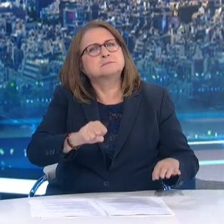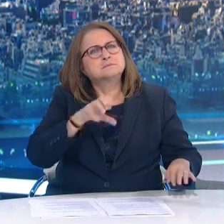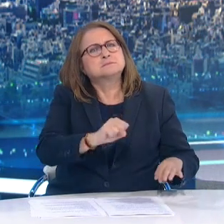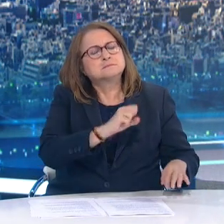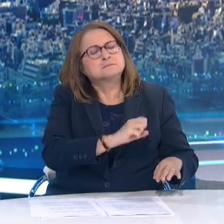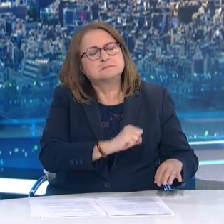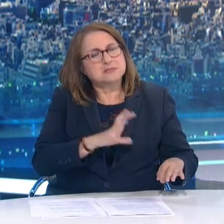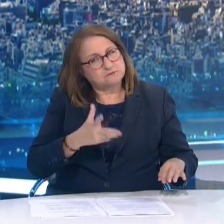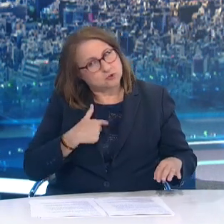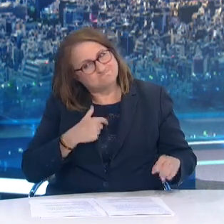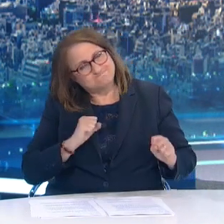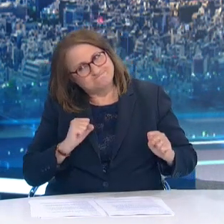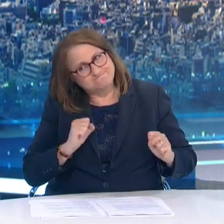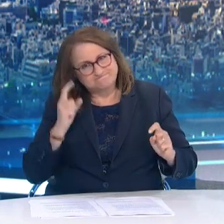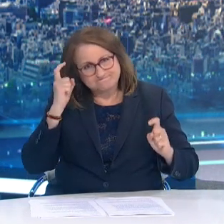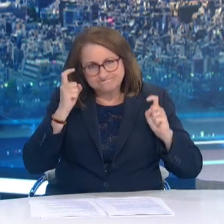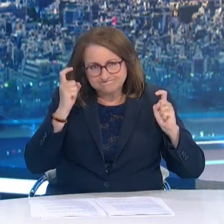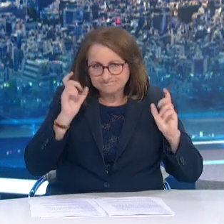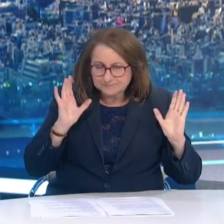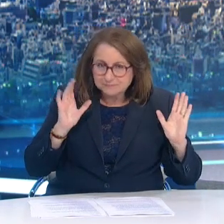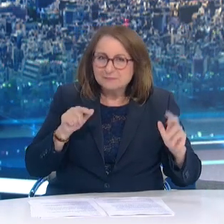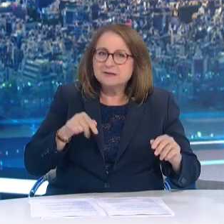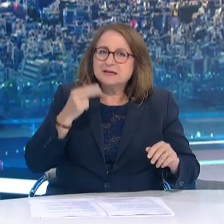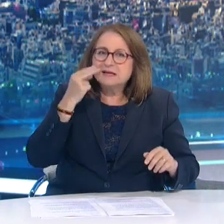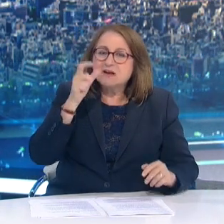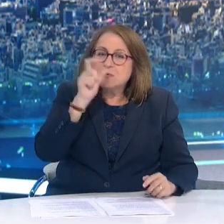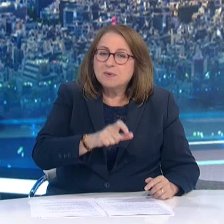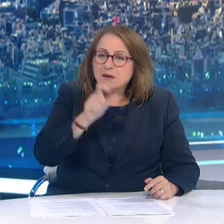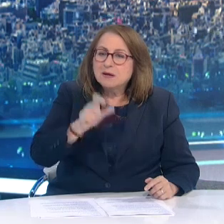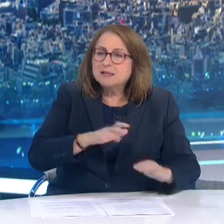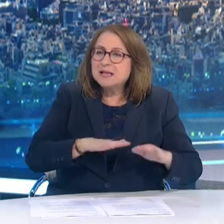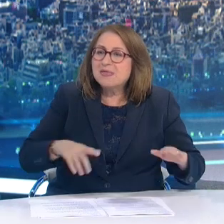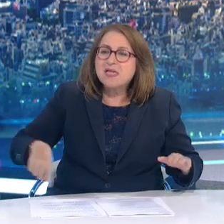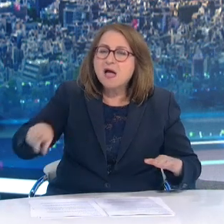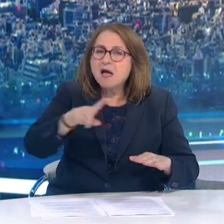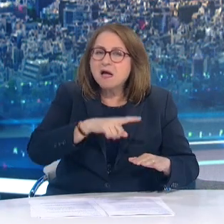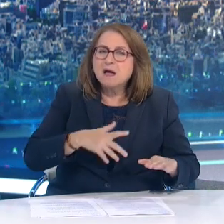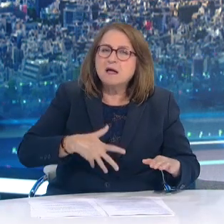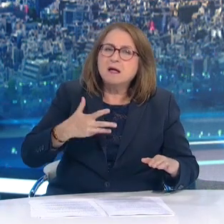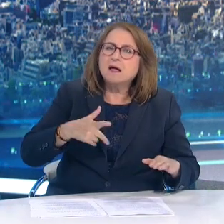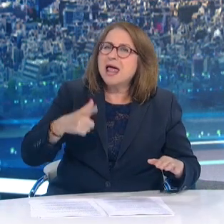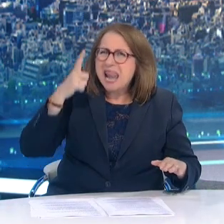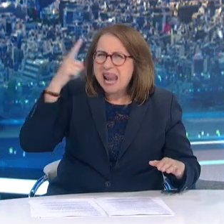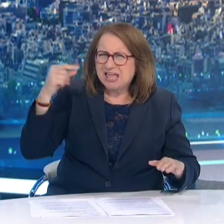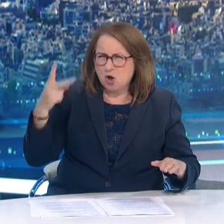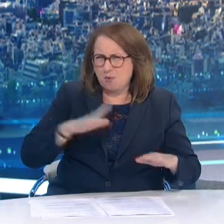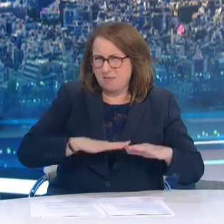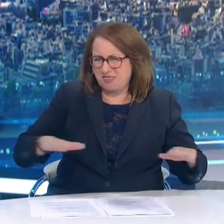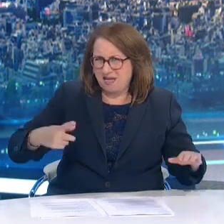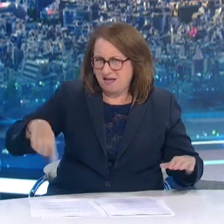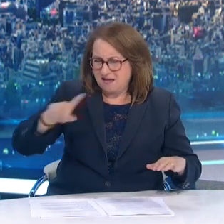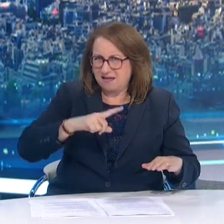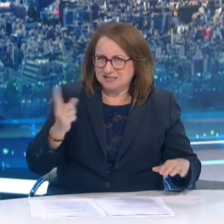κρουσμάτων Και λάβαμε πολύ σοβαρά υπόψη Τα χαρακτηριστικά των παιδιών αυτής ηλικιακής ομάδας Δηλαδή των παιδιών του λυκείου Που αφορούν